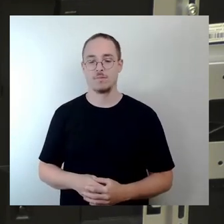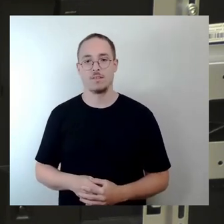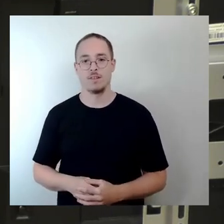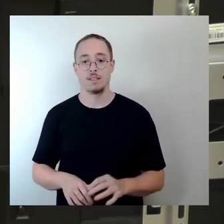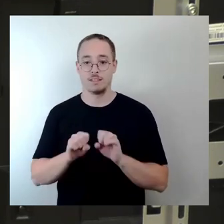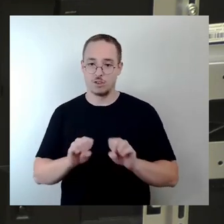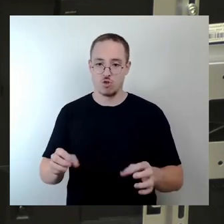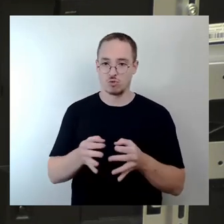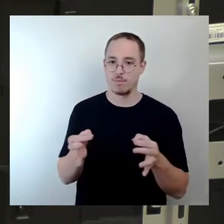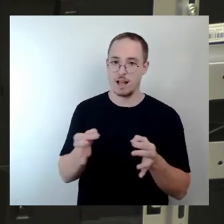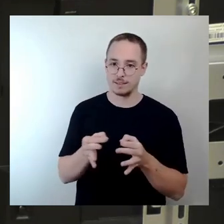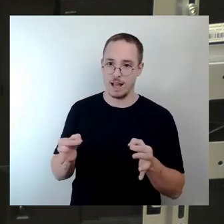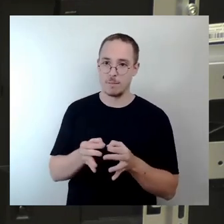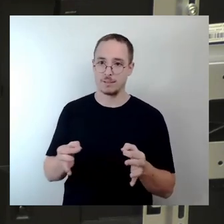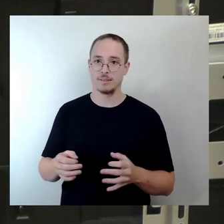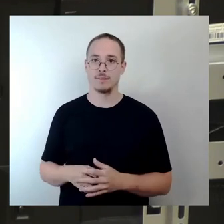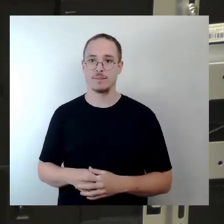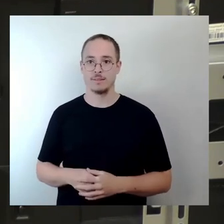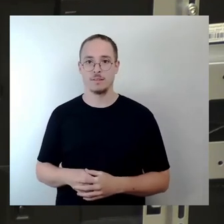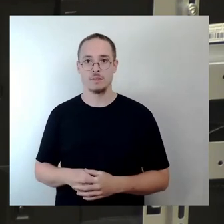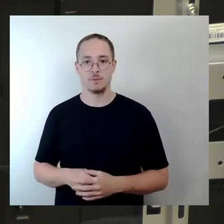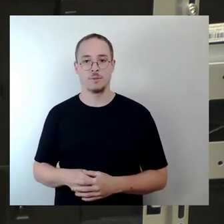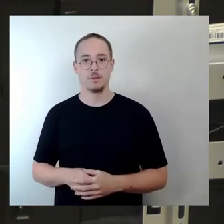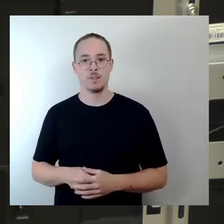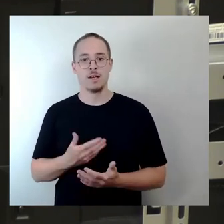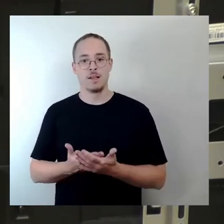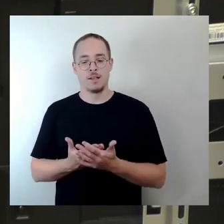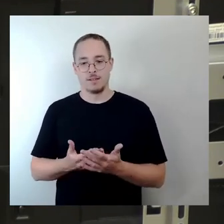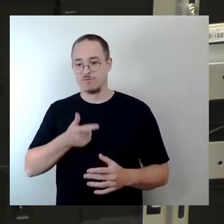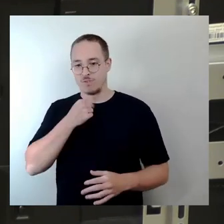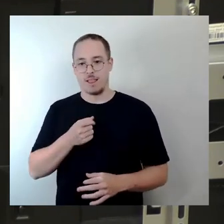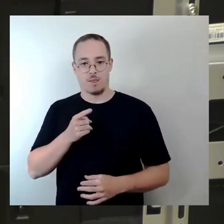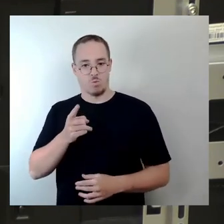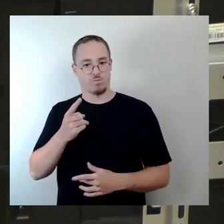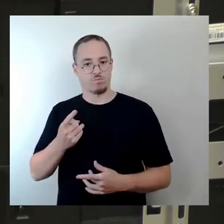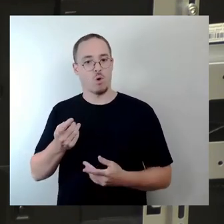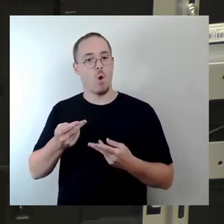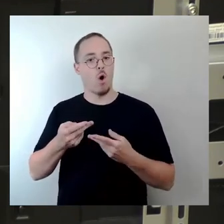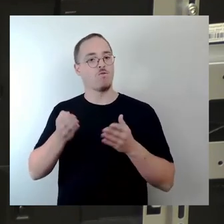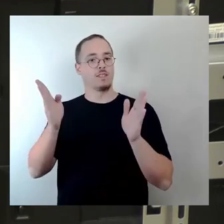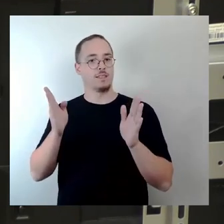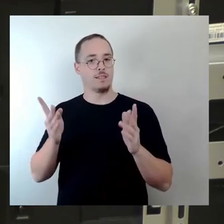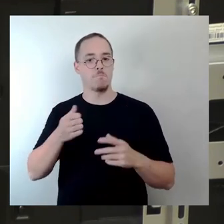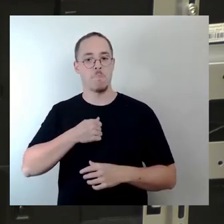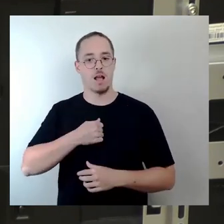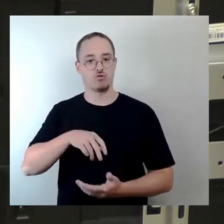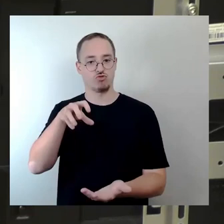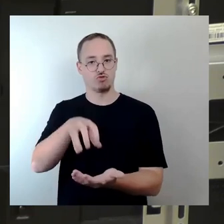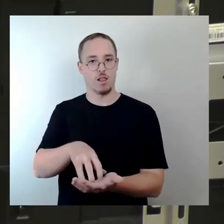sollte ein Betreiben als offene Badestelle möglich gemacht werden. Die ist für Dresden tatsächlich nicht